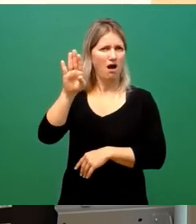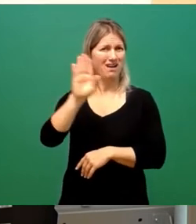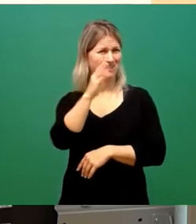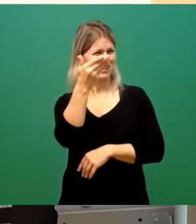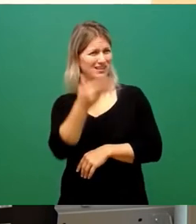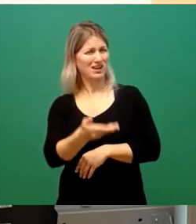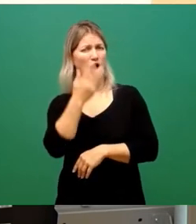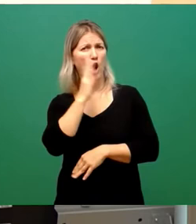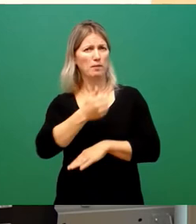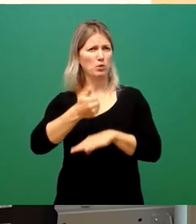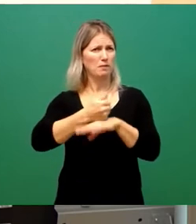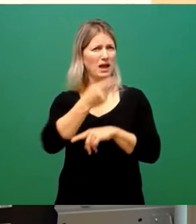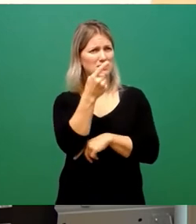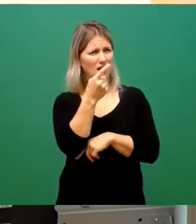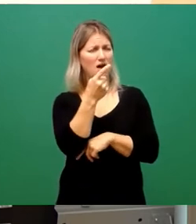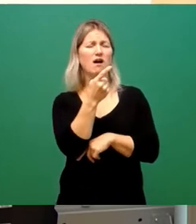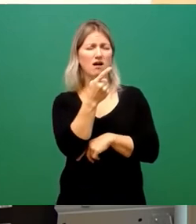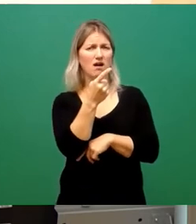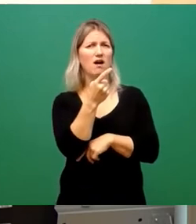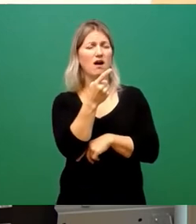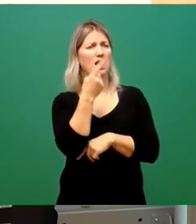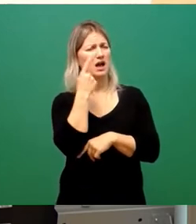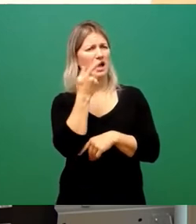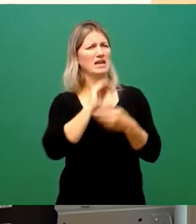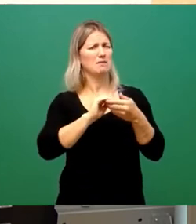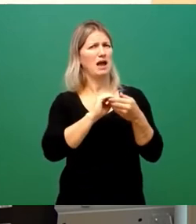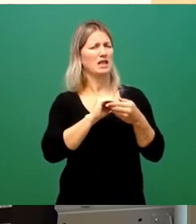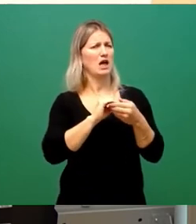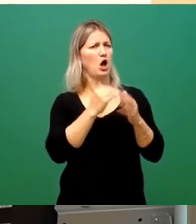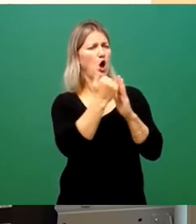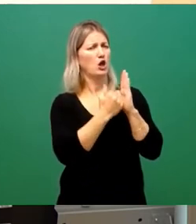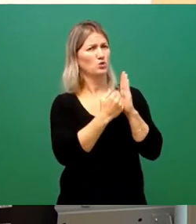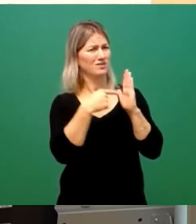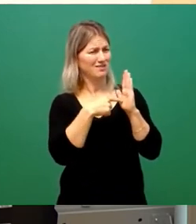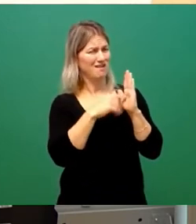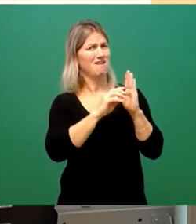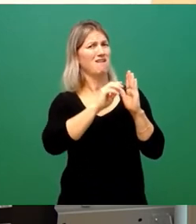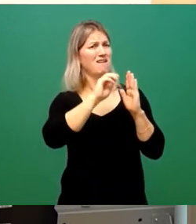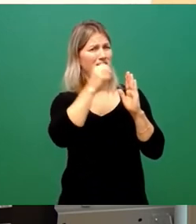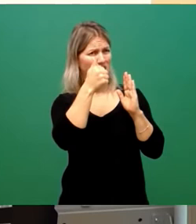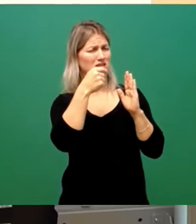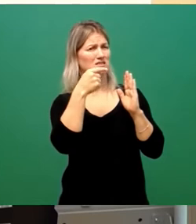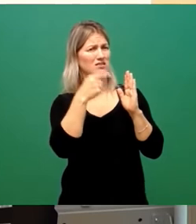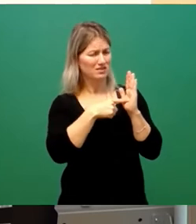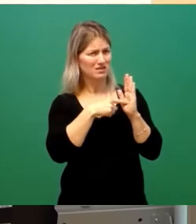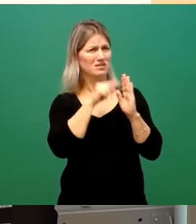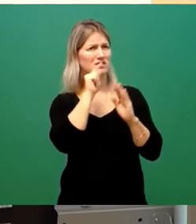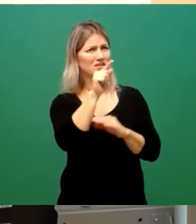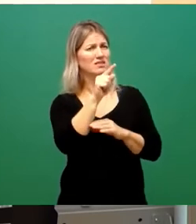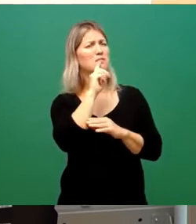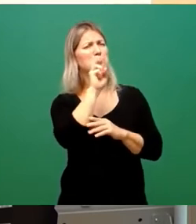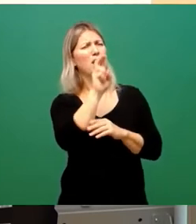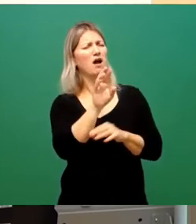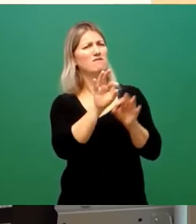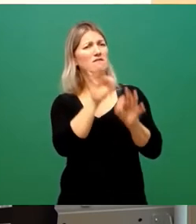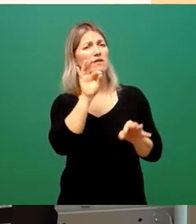Paragrafen in der Gemeindeordnung dazu nutzt, diesen Stadtrat mit einer Minderheit auszuhebeln. Einem Stadtrat, der sich zu großer Mehrheit